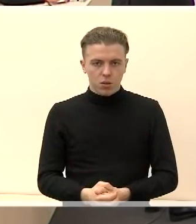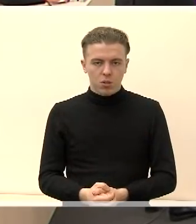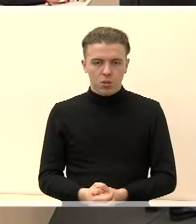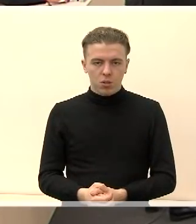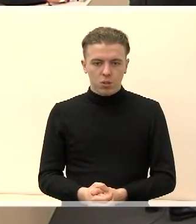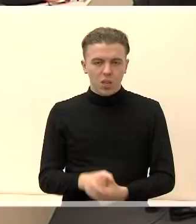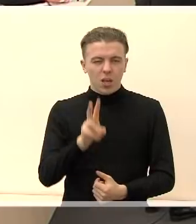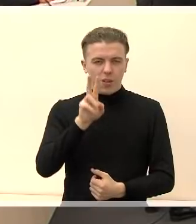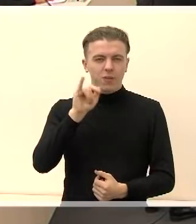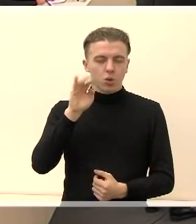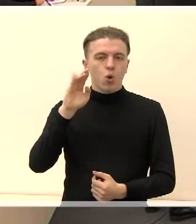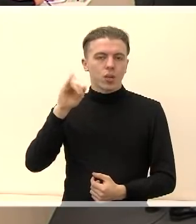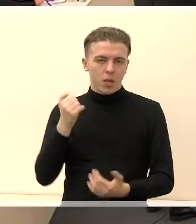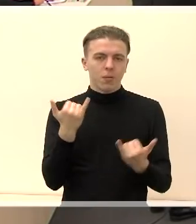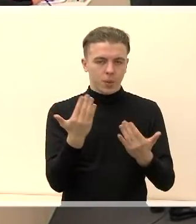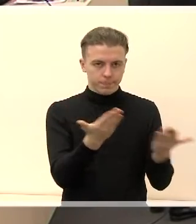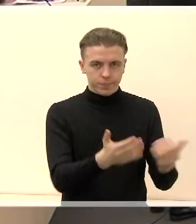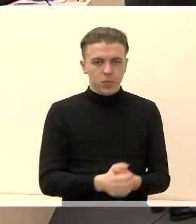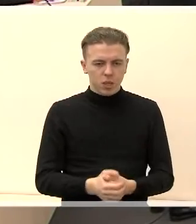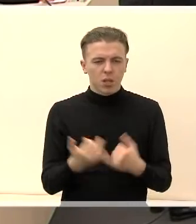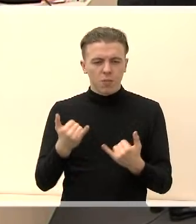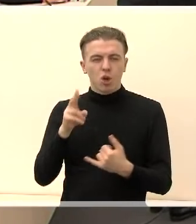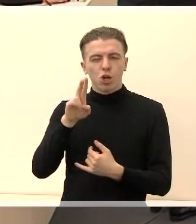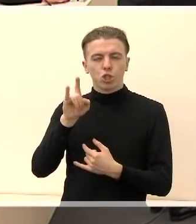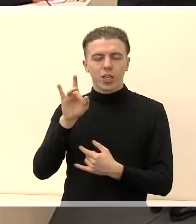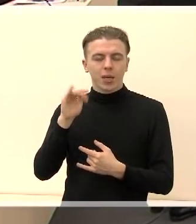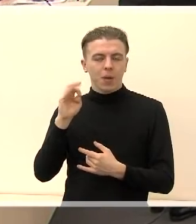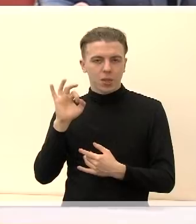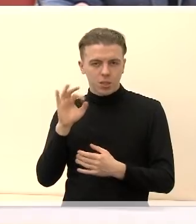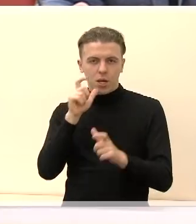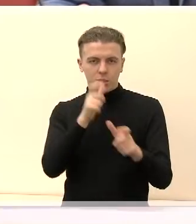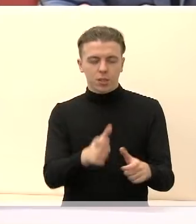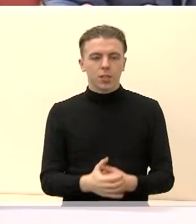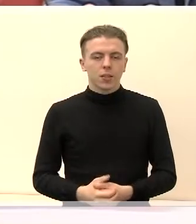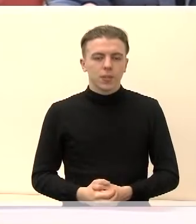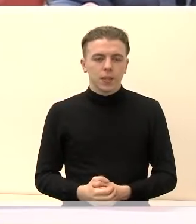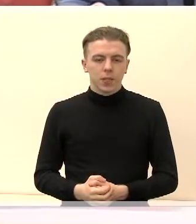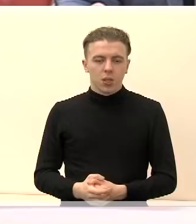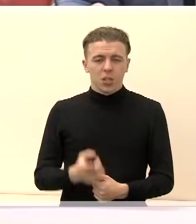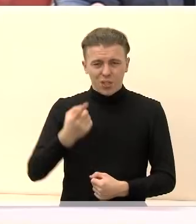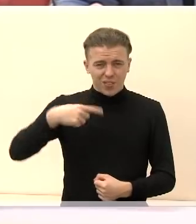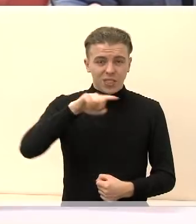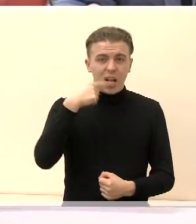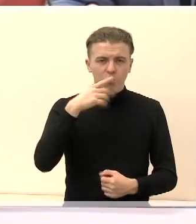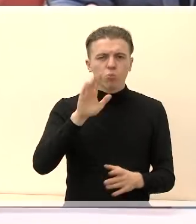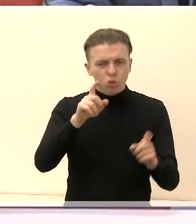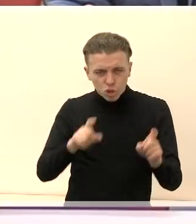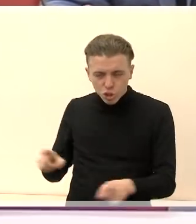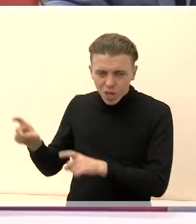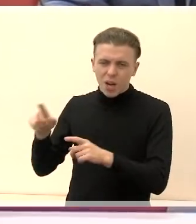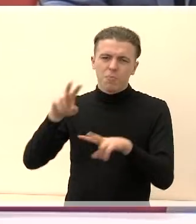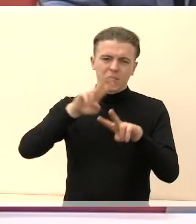Dabkevičinė. Sakys kolega Žygimantas. Visi kalbat, kad bus iškeliamas